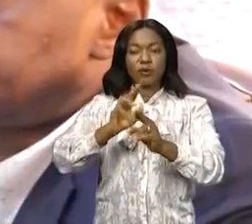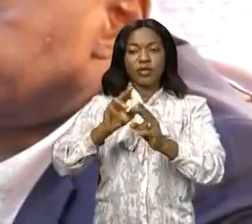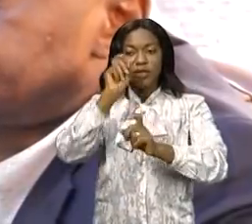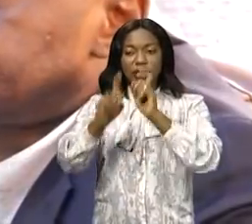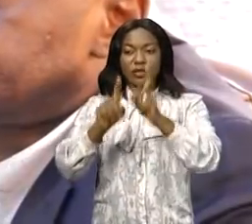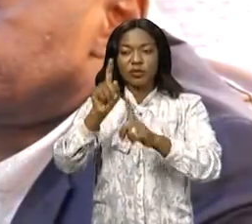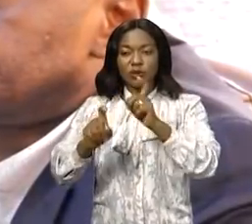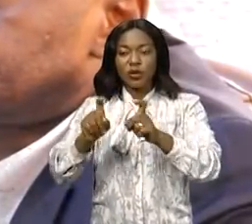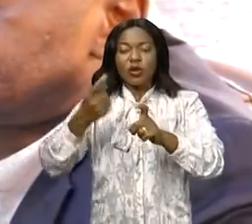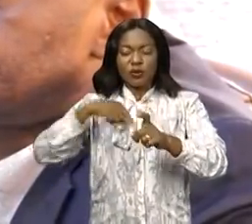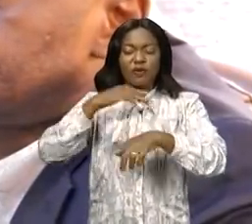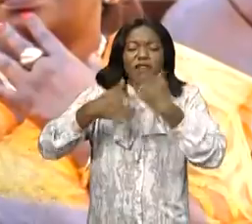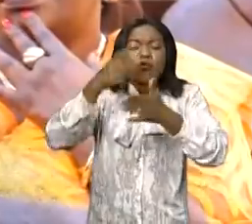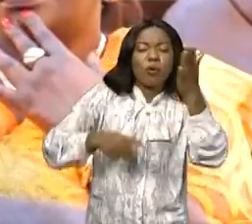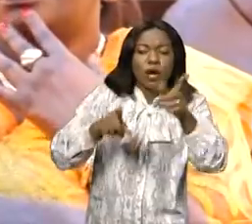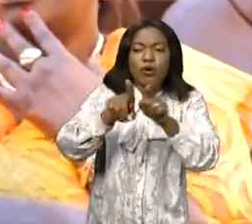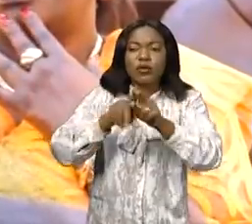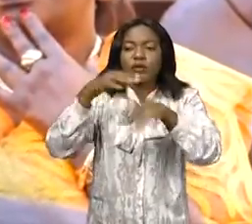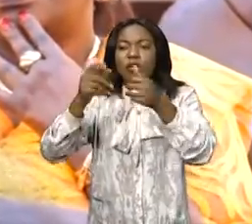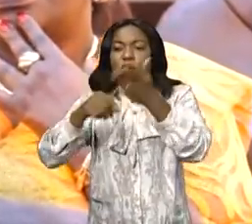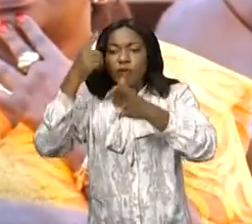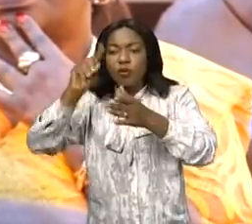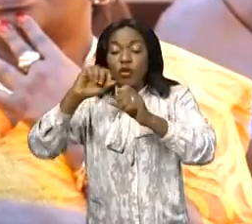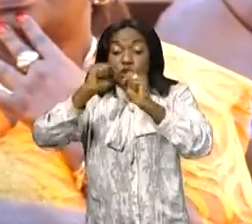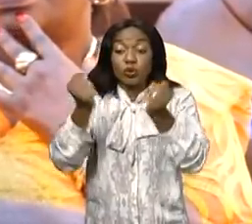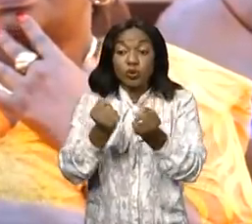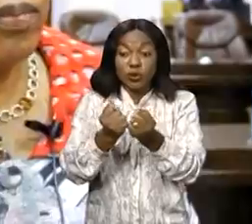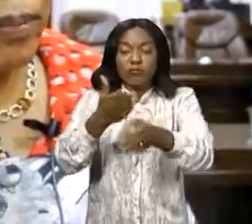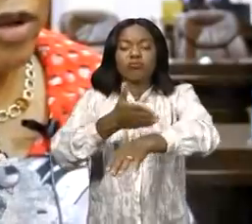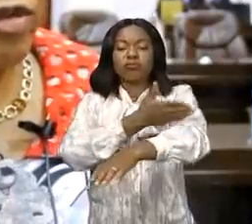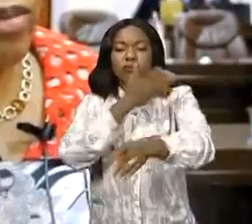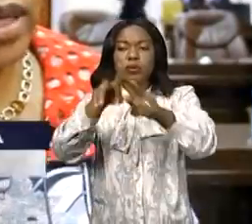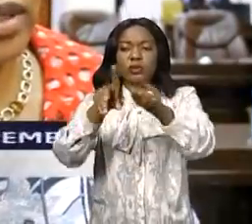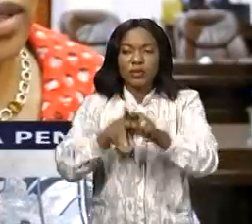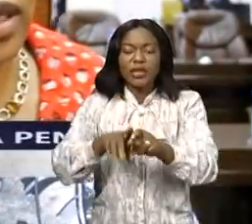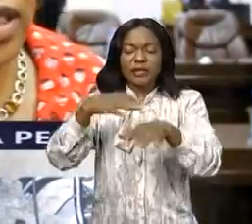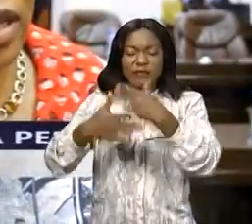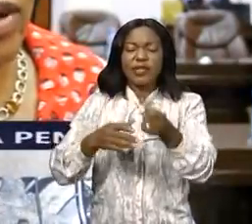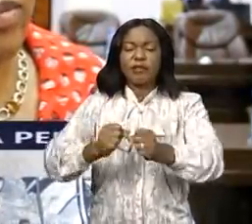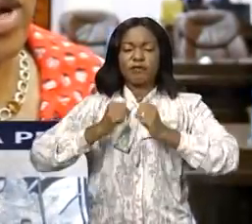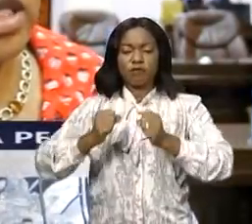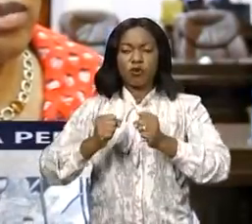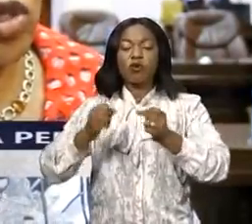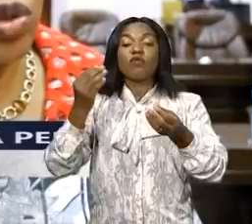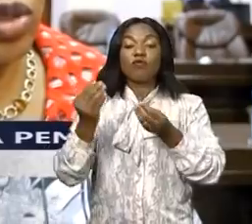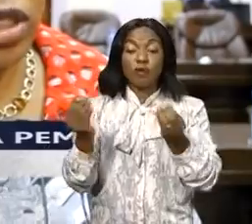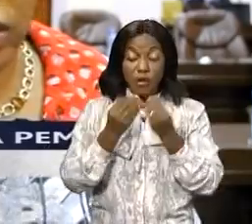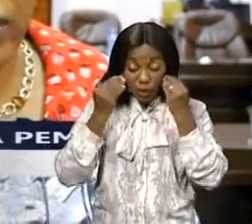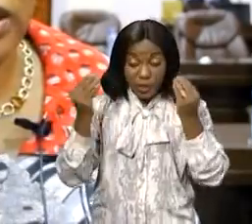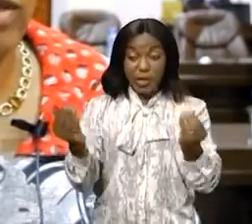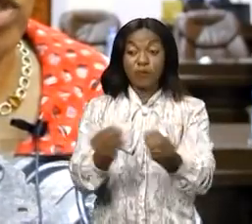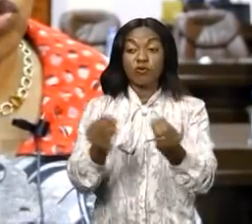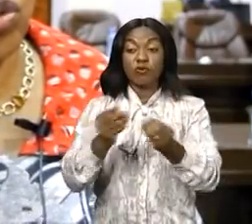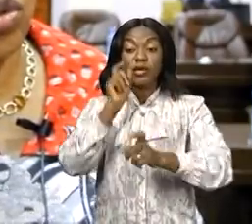la question de faire et comment faire pour rendre l'entreprise beaucoup plus performante. Et c'est par rapport à sa mission,